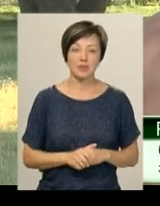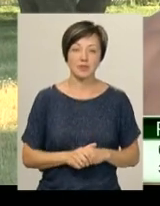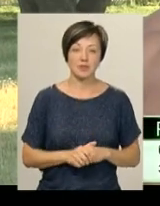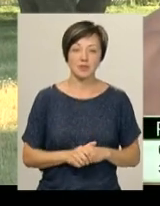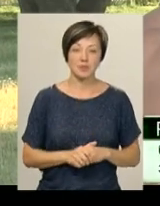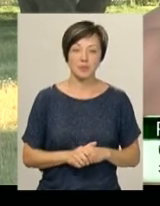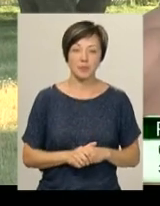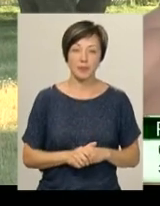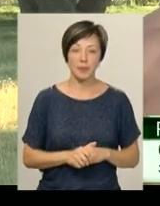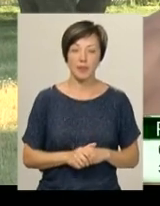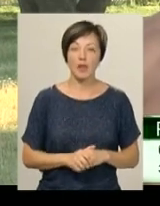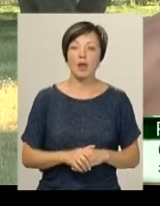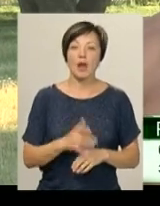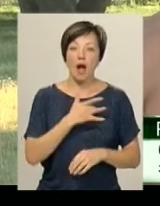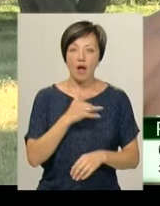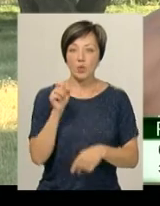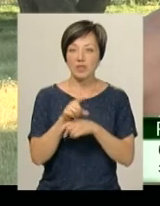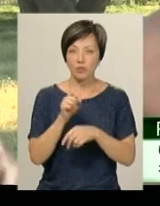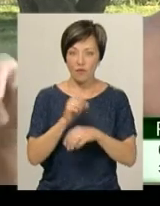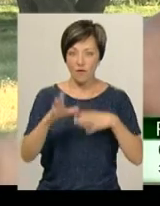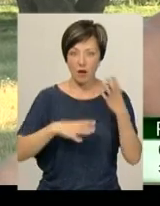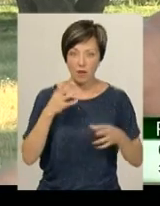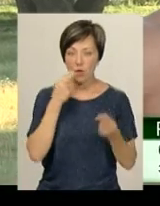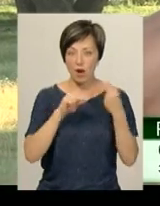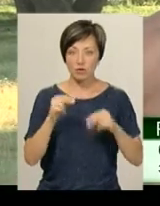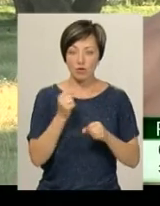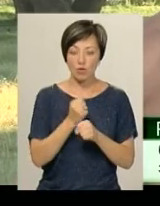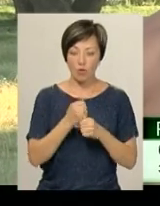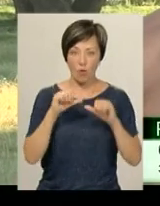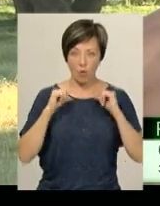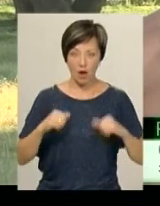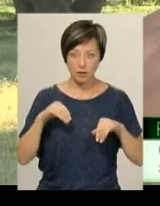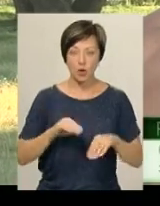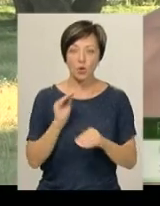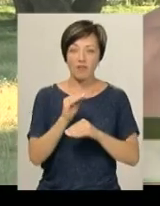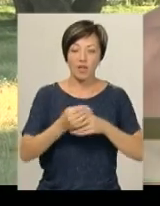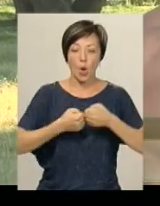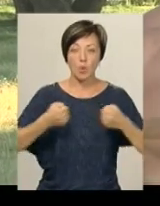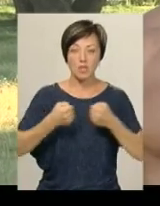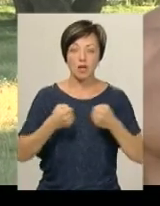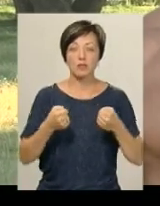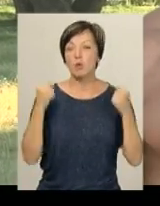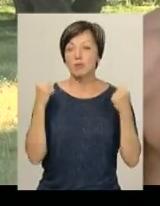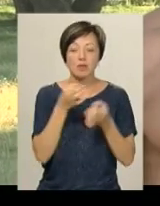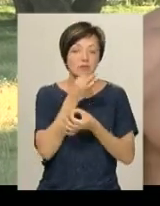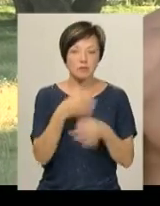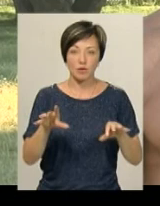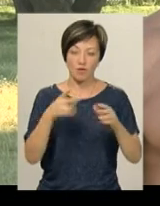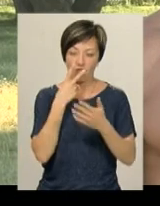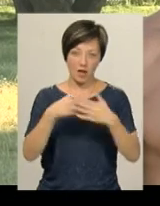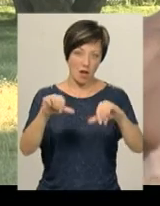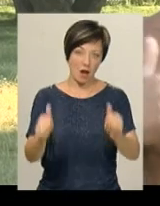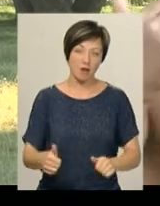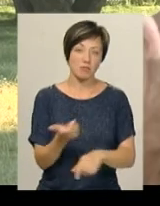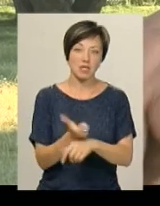необхідно кардіотренування. Вони покращують функціональність організму. Треба додавати розтягнення. Спортсмен має бути універсальним. Тоді його зовнішній